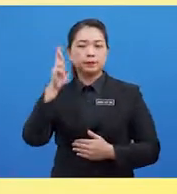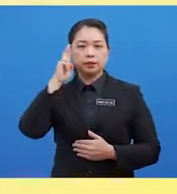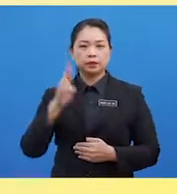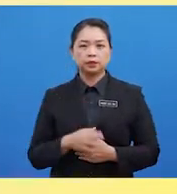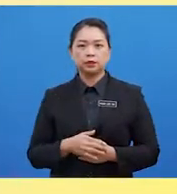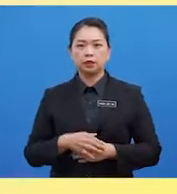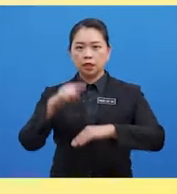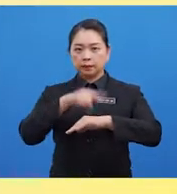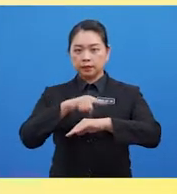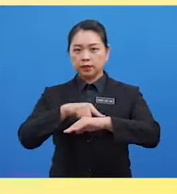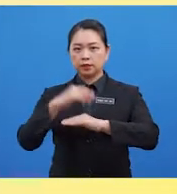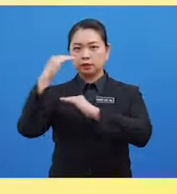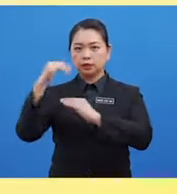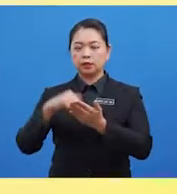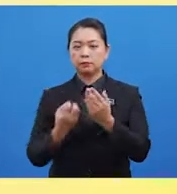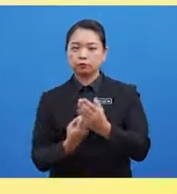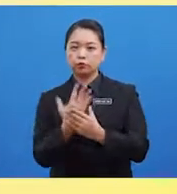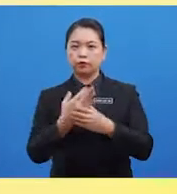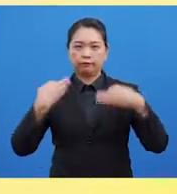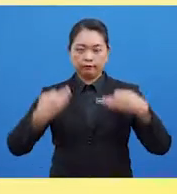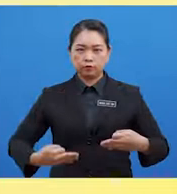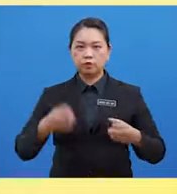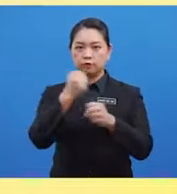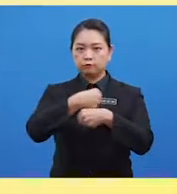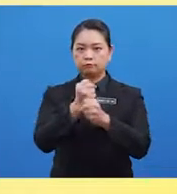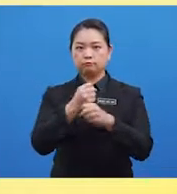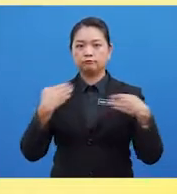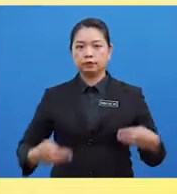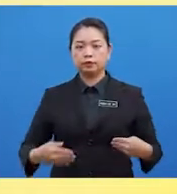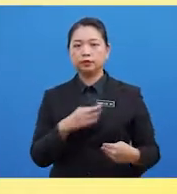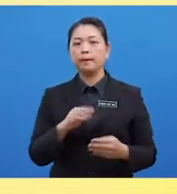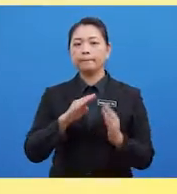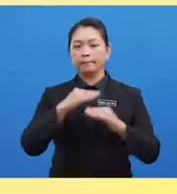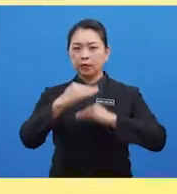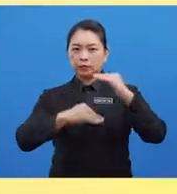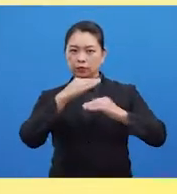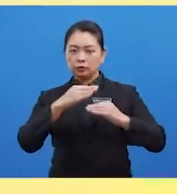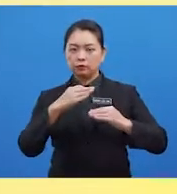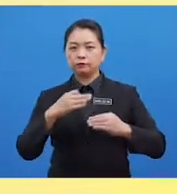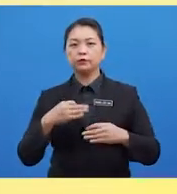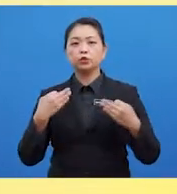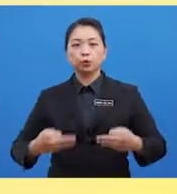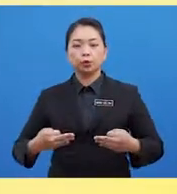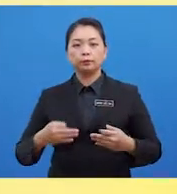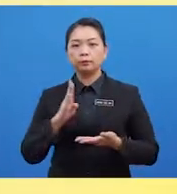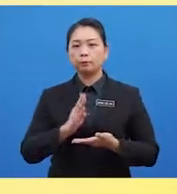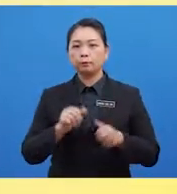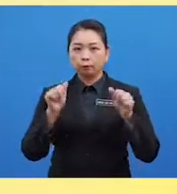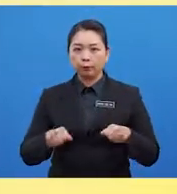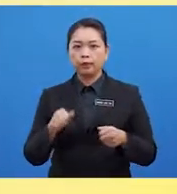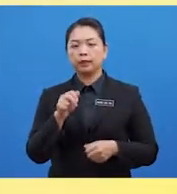Semasa Fasa Ini Pertumbuhan Fizikal Struktur Badan Dan Pembangunan Fisiologi